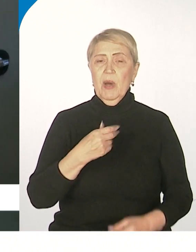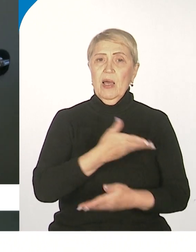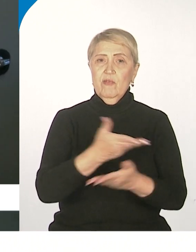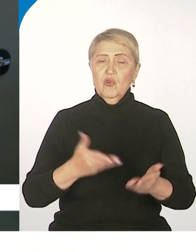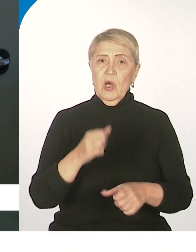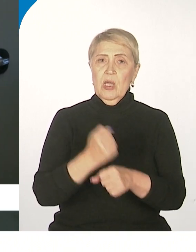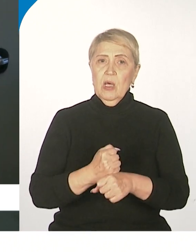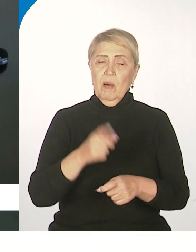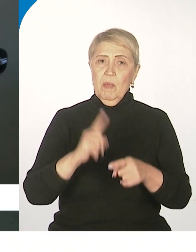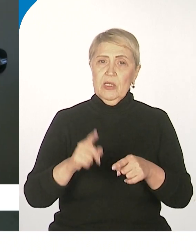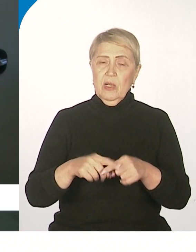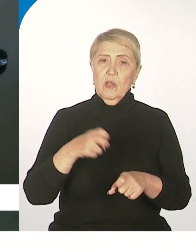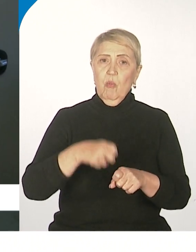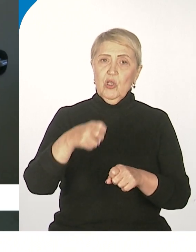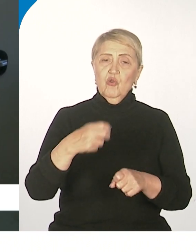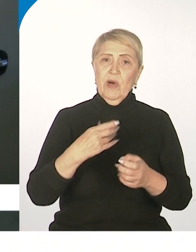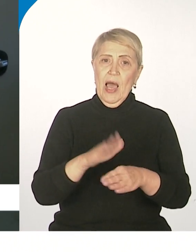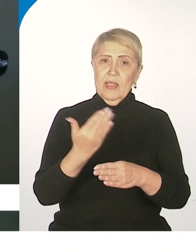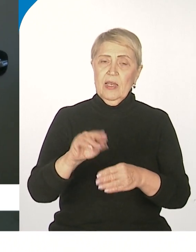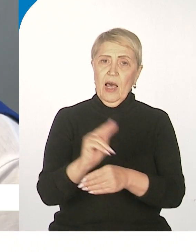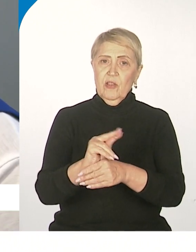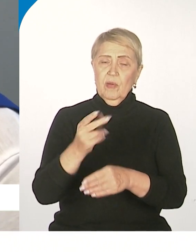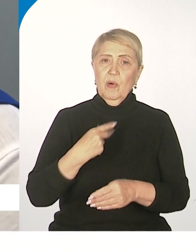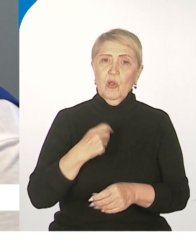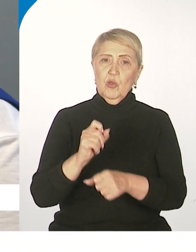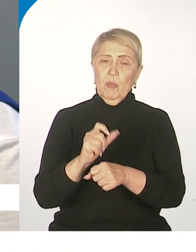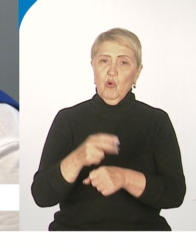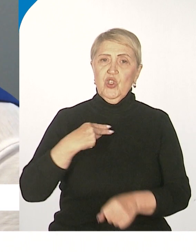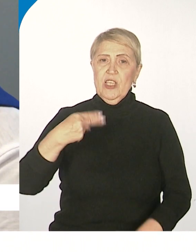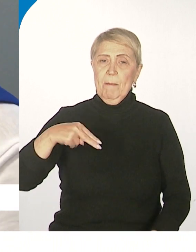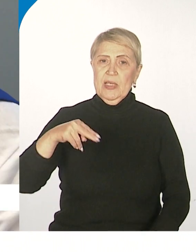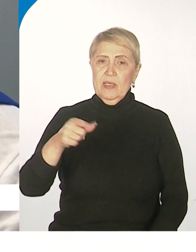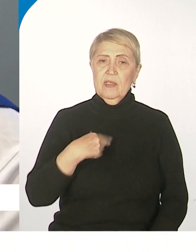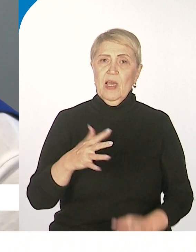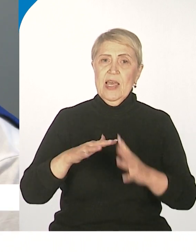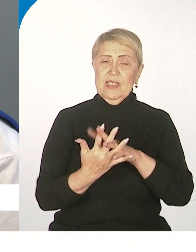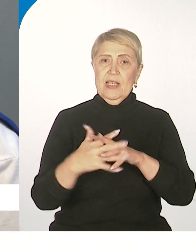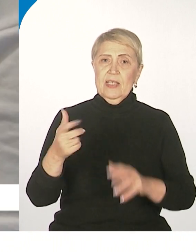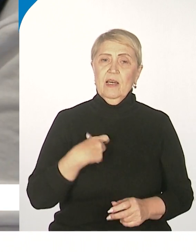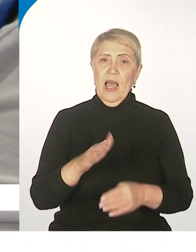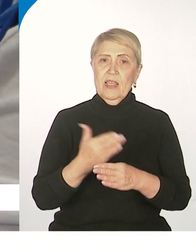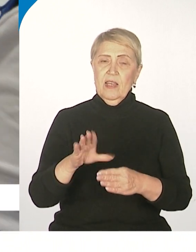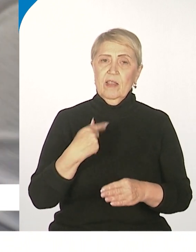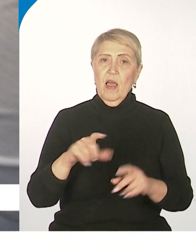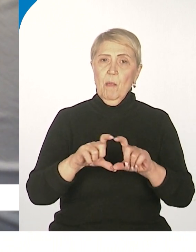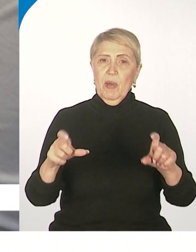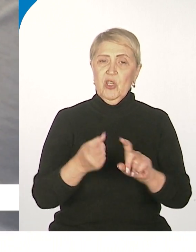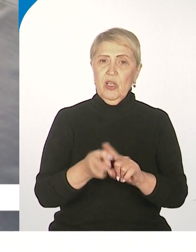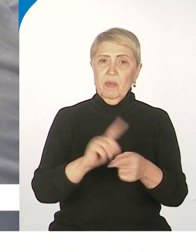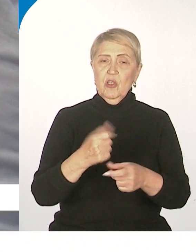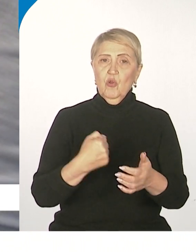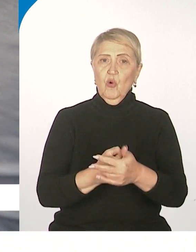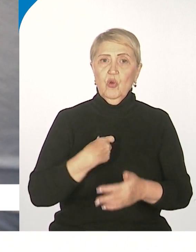быстрее. Почтовое отделение отремонтировали по поручению президента о модернизации сельских отделений Почты России. Помещение изменилось до